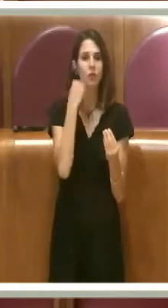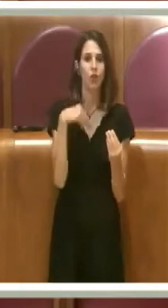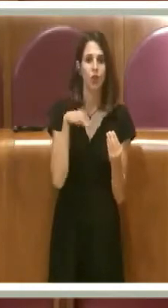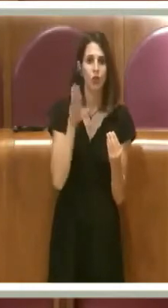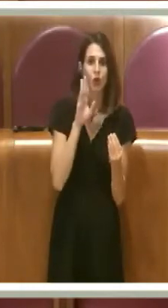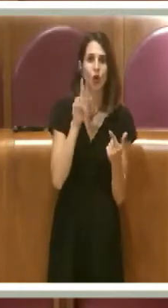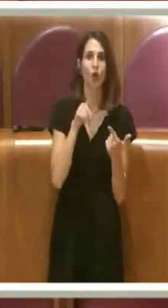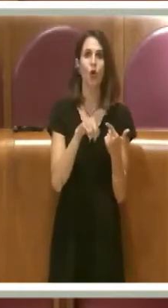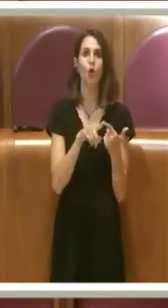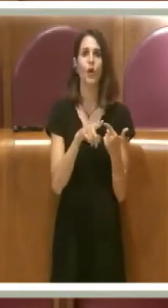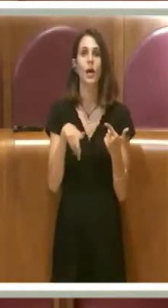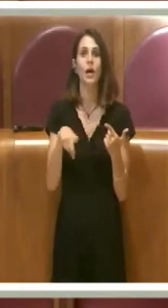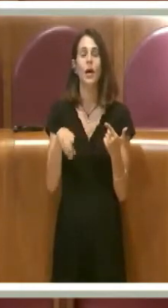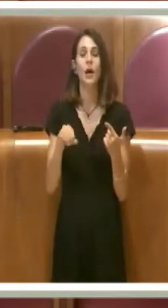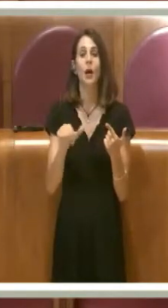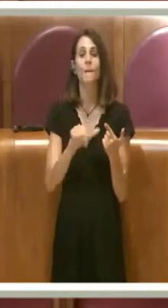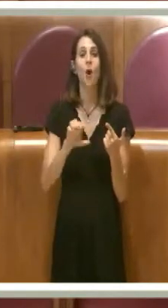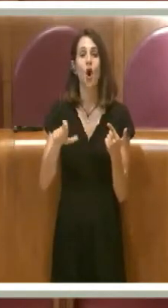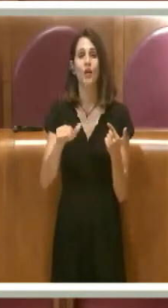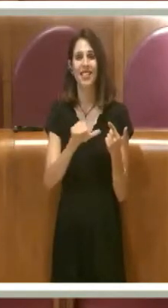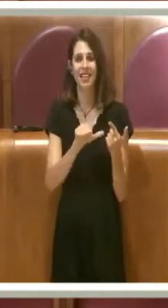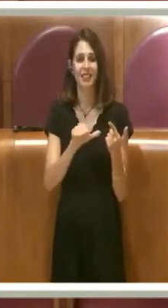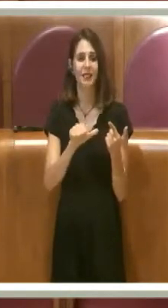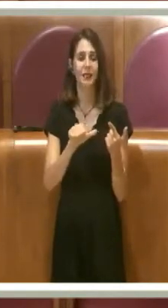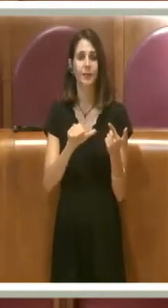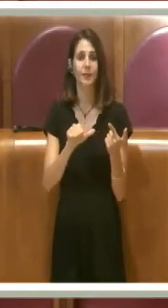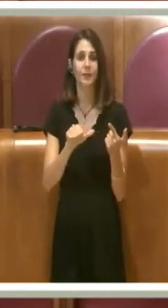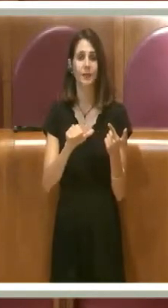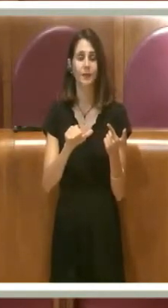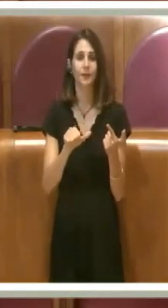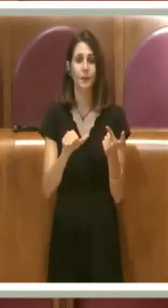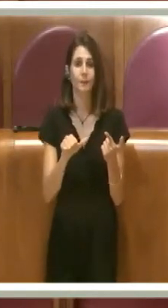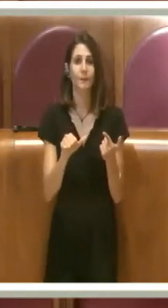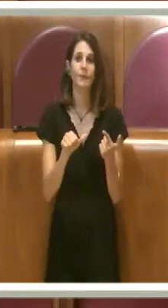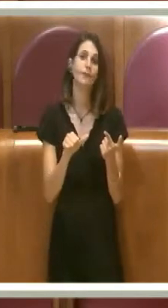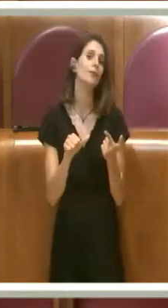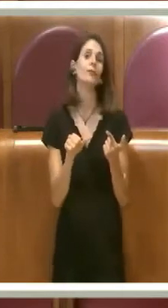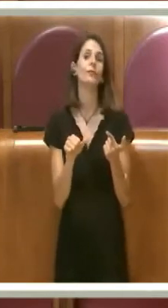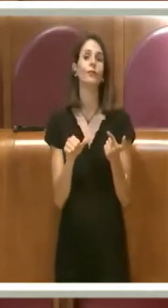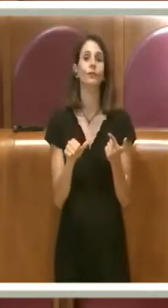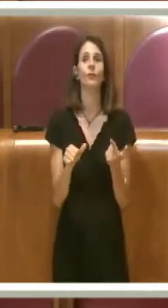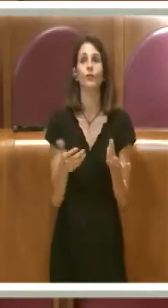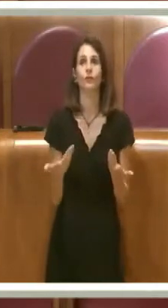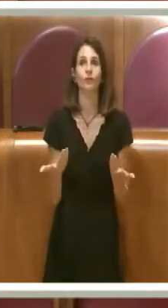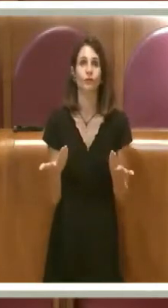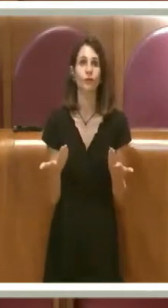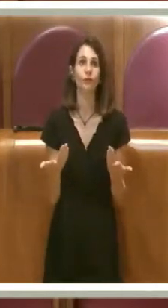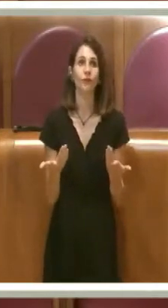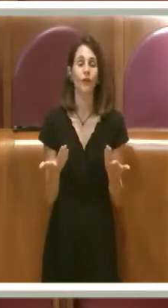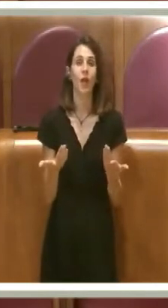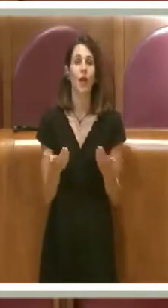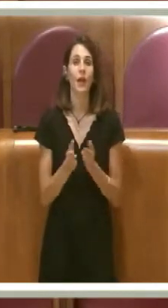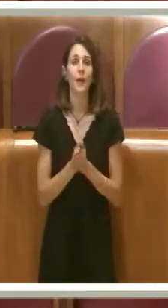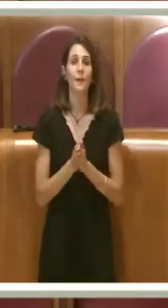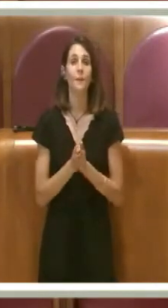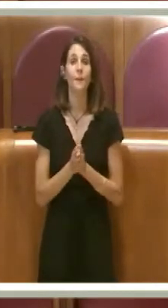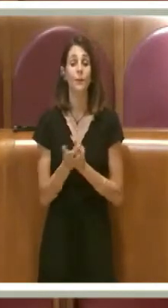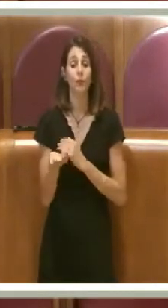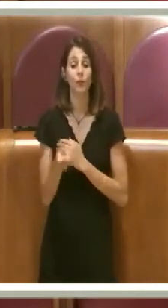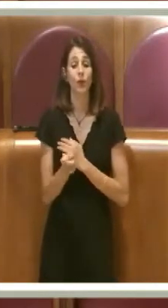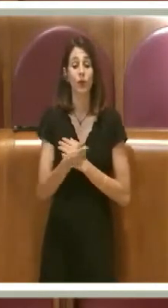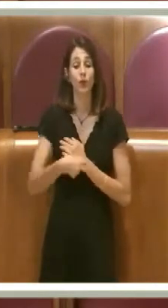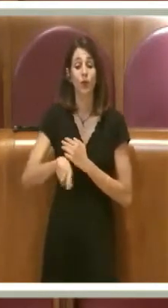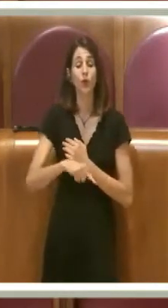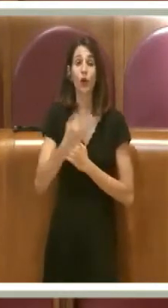parte delle poses, per accogliere le richieste